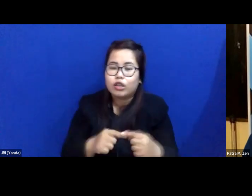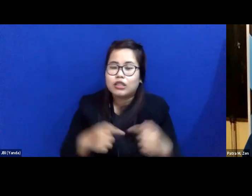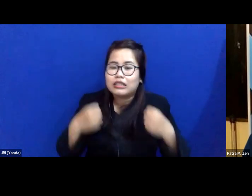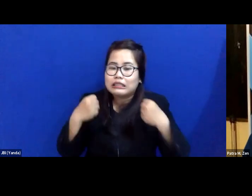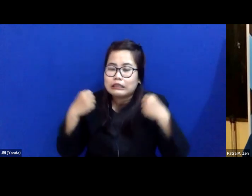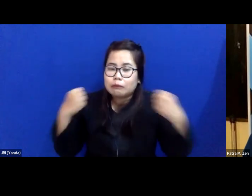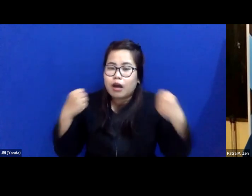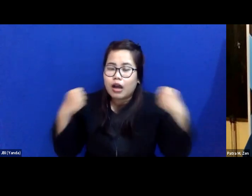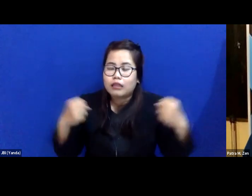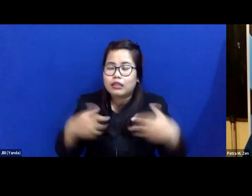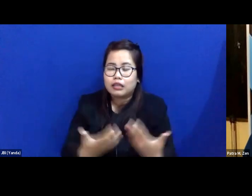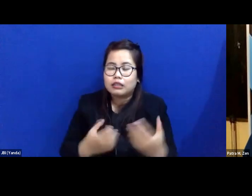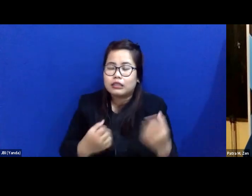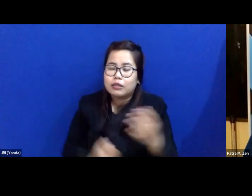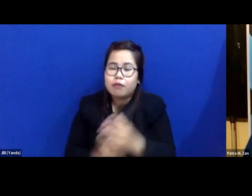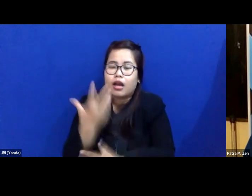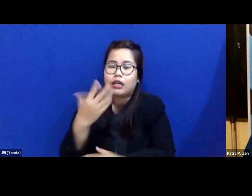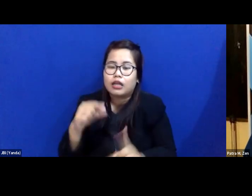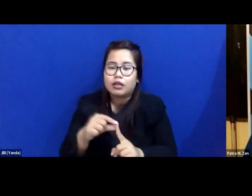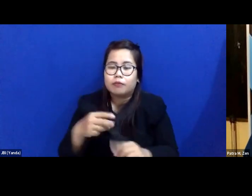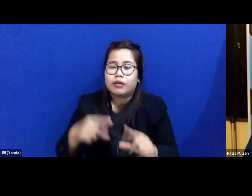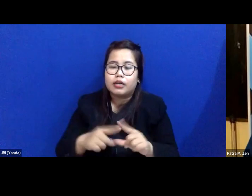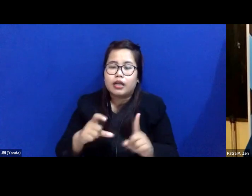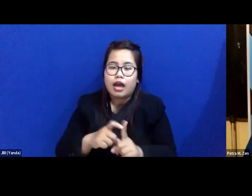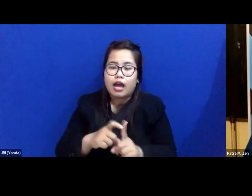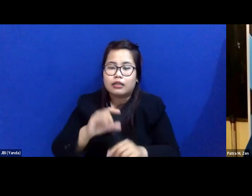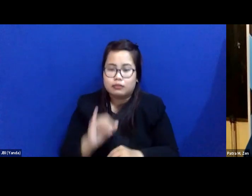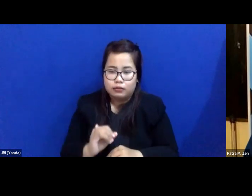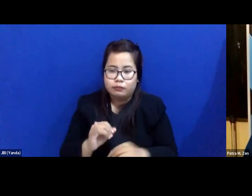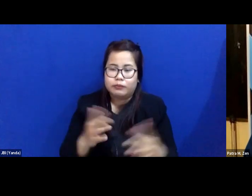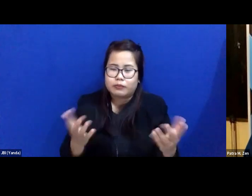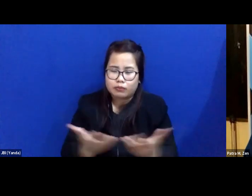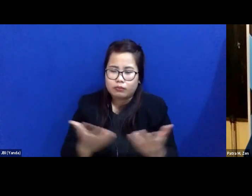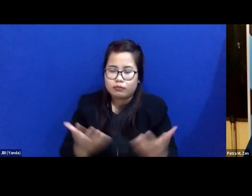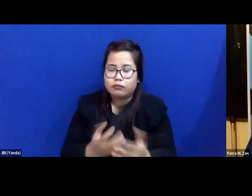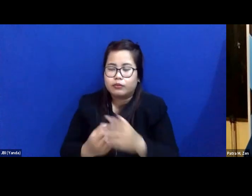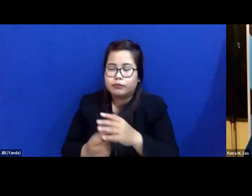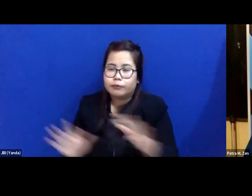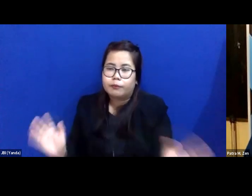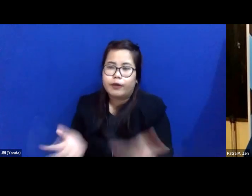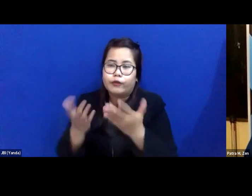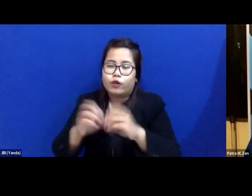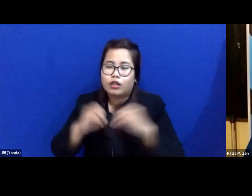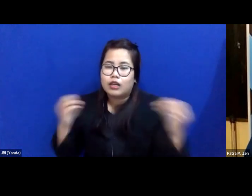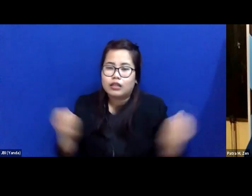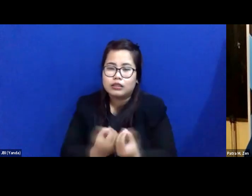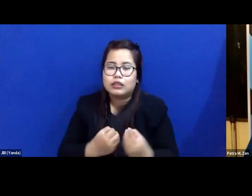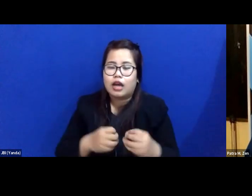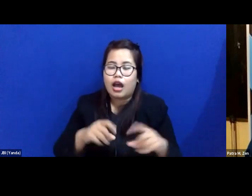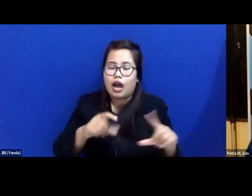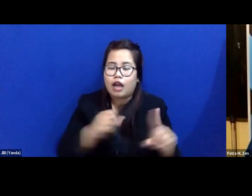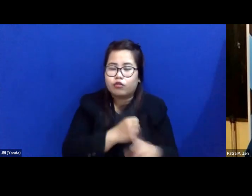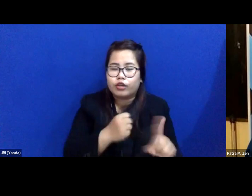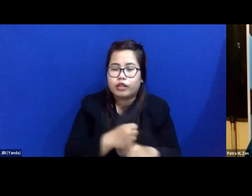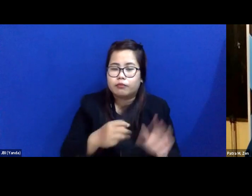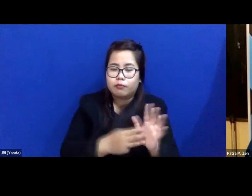dikembangkan oleh peradisay juga untuk membangun organisasi advokat modern